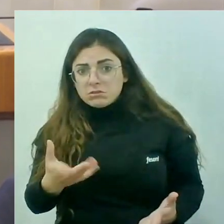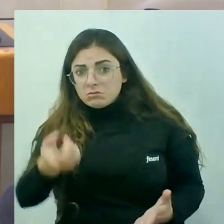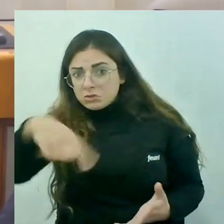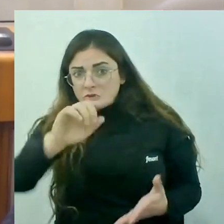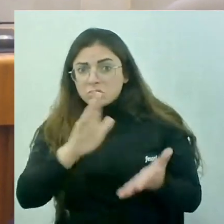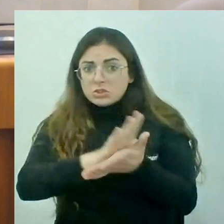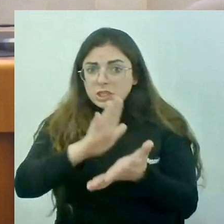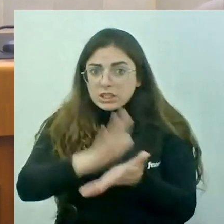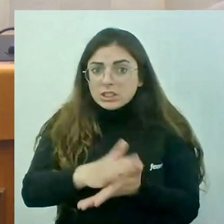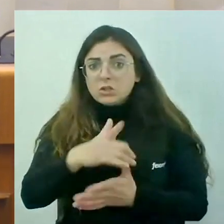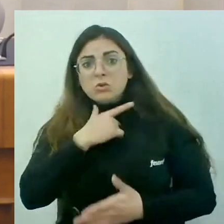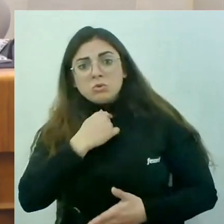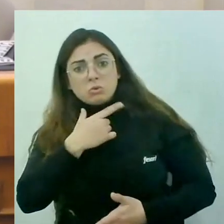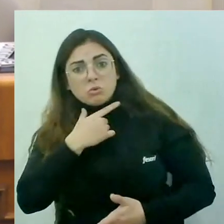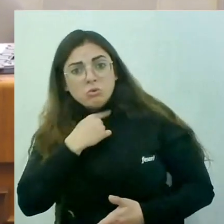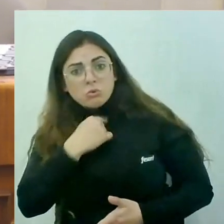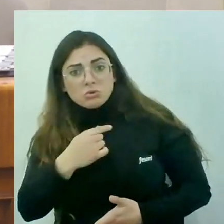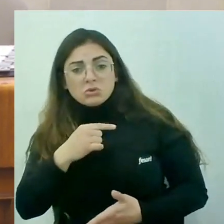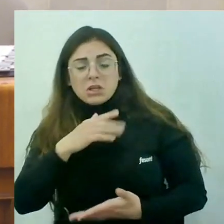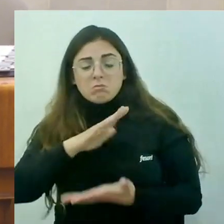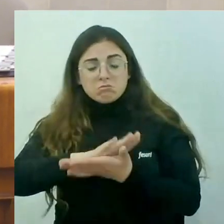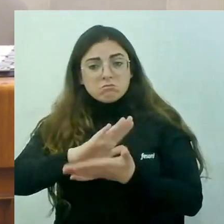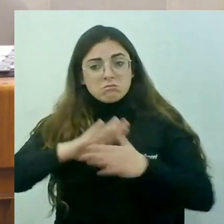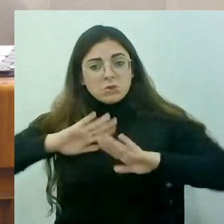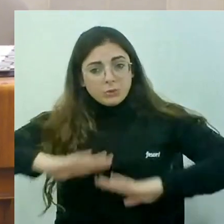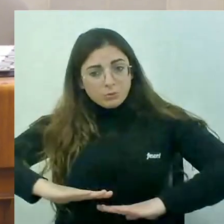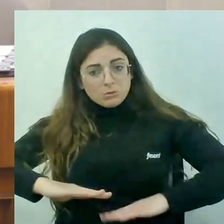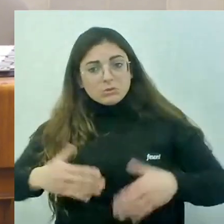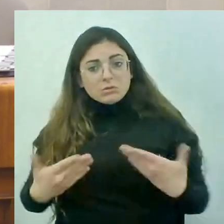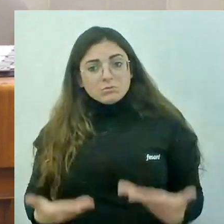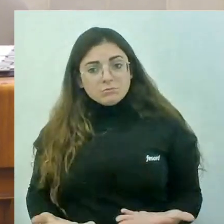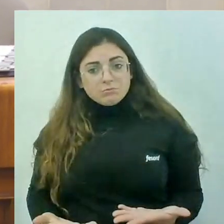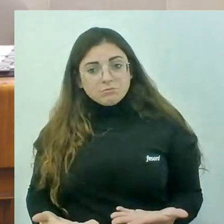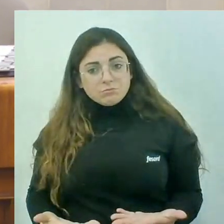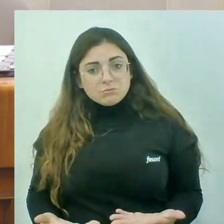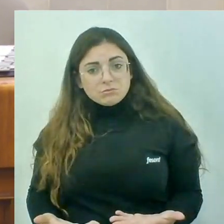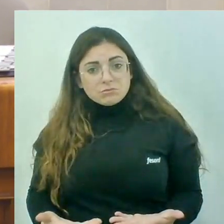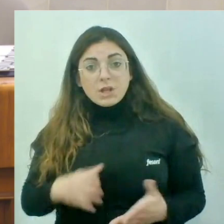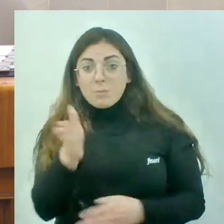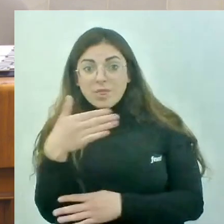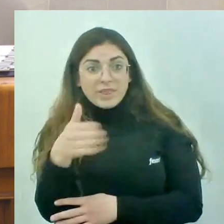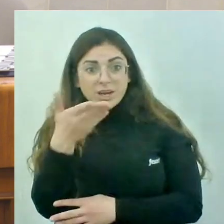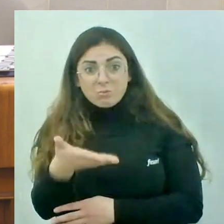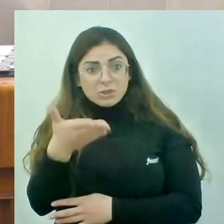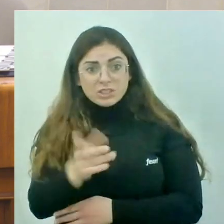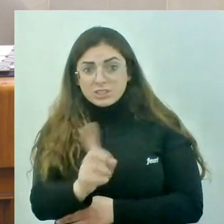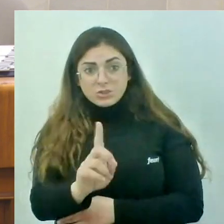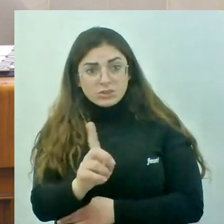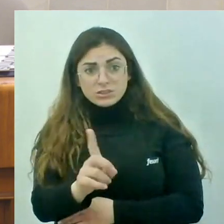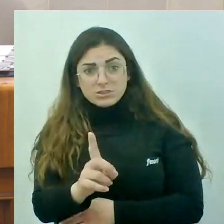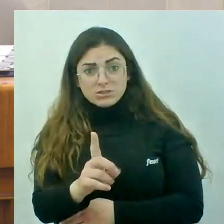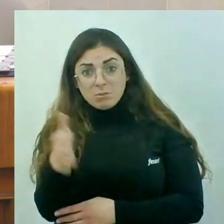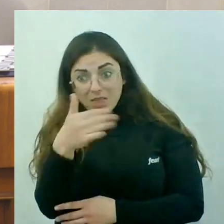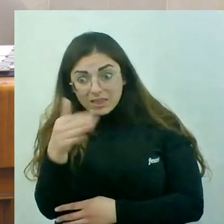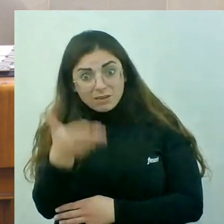ja estan més relaxats. El problema és que, clar, lo important no es esta bandera, senyor Mazón, lo important no es esta bandera, lo